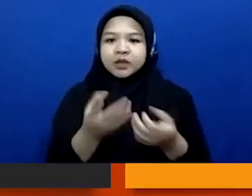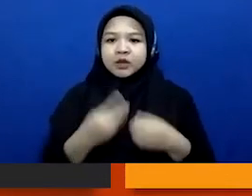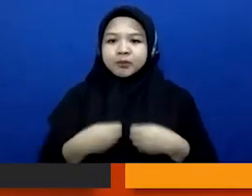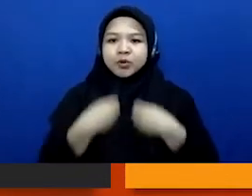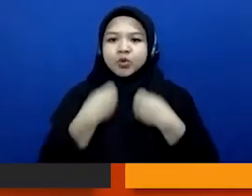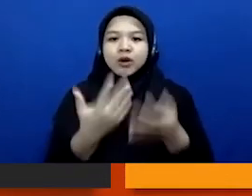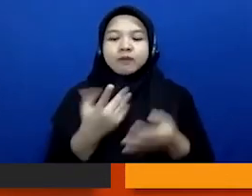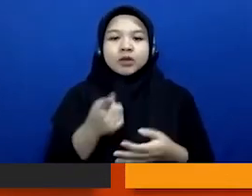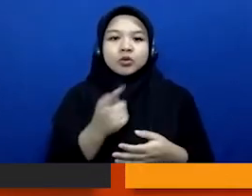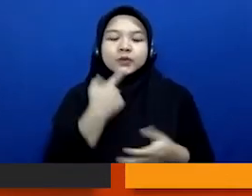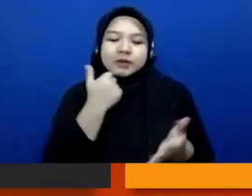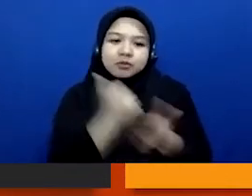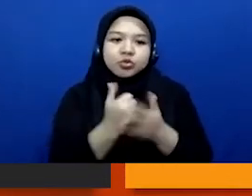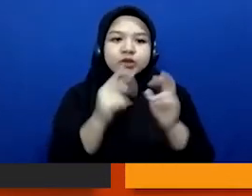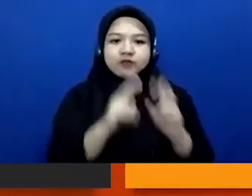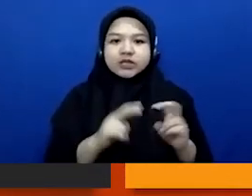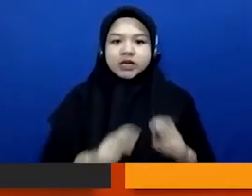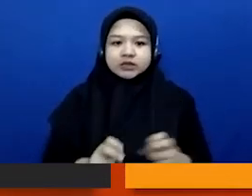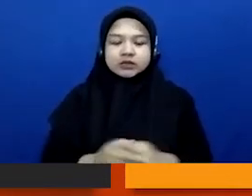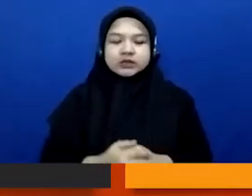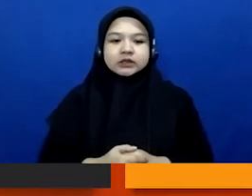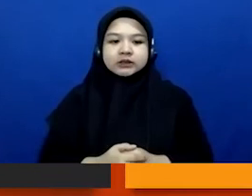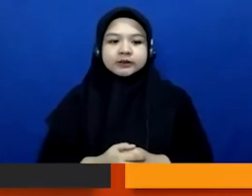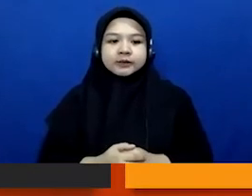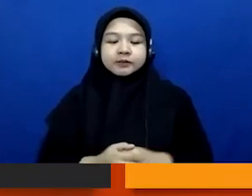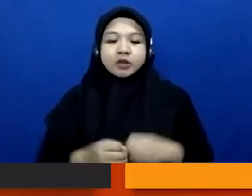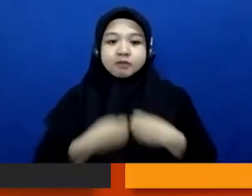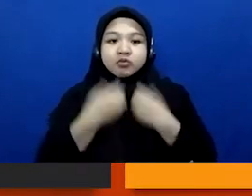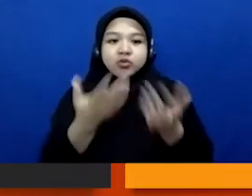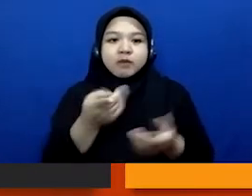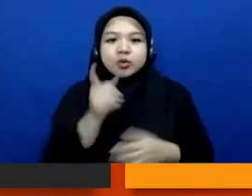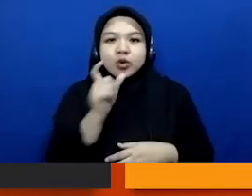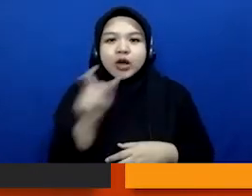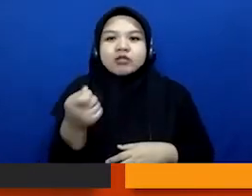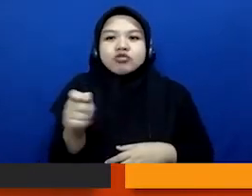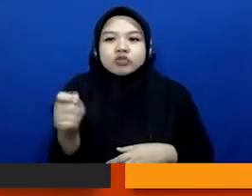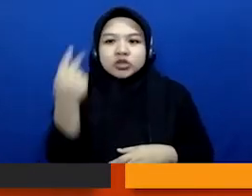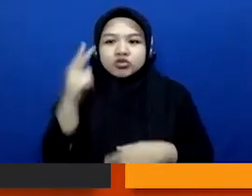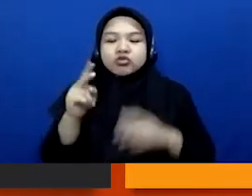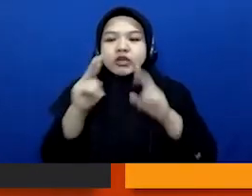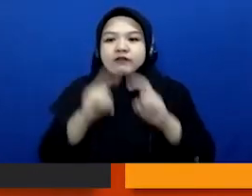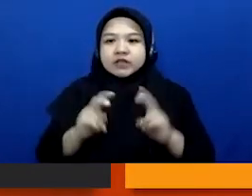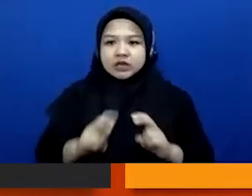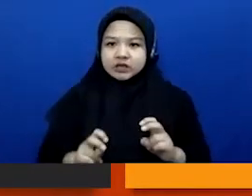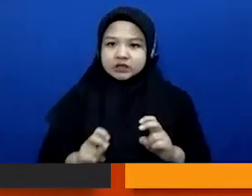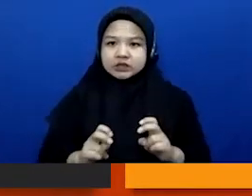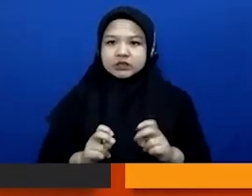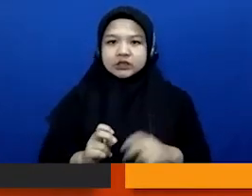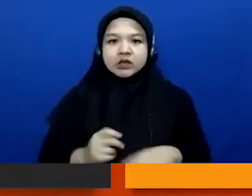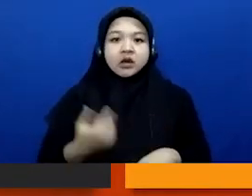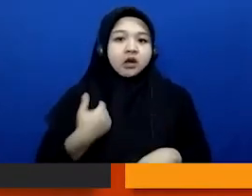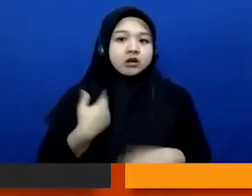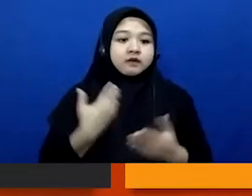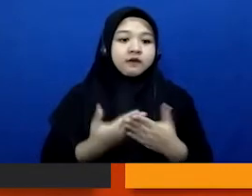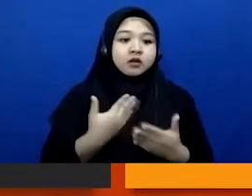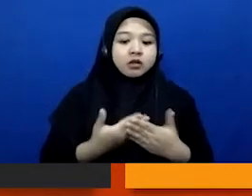kata kunci dari investigasi ya mengungkap itu adalah kata kunci investigasi adanya kalau sebuah fakta